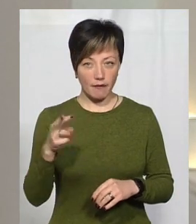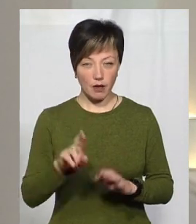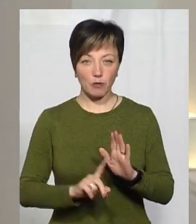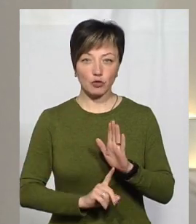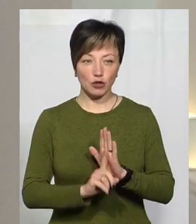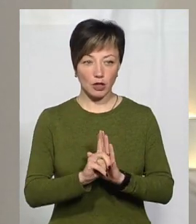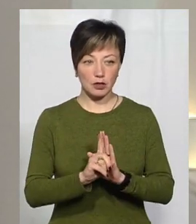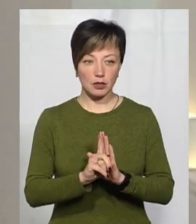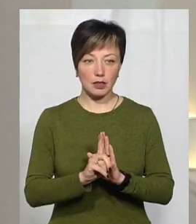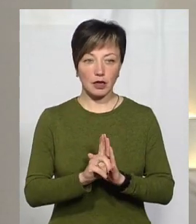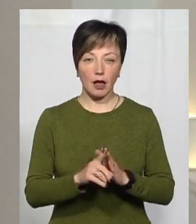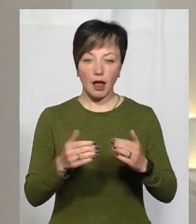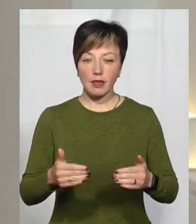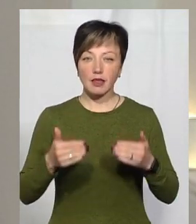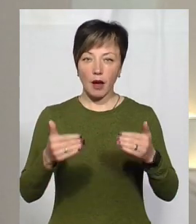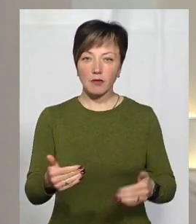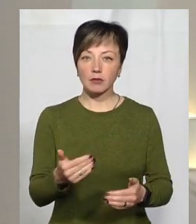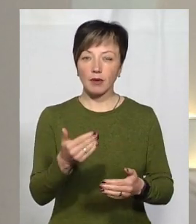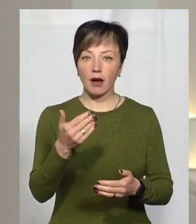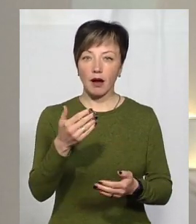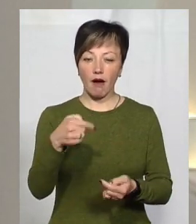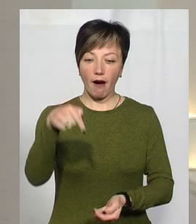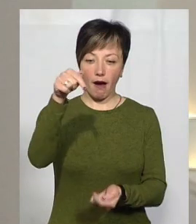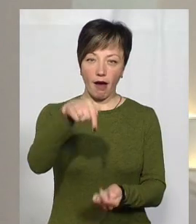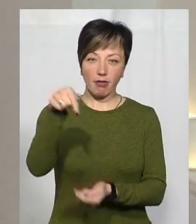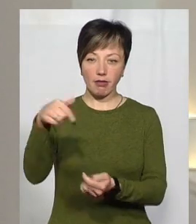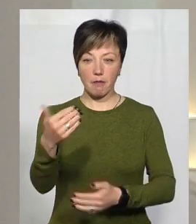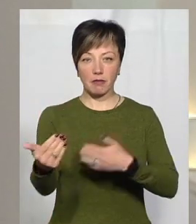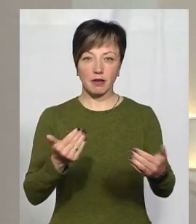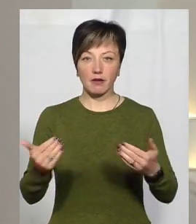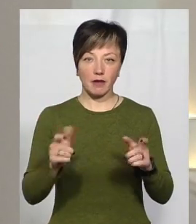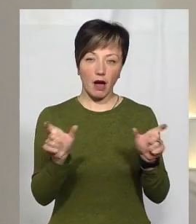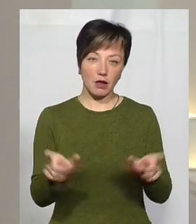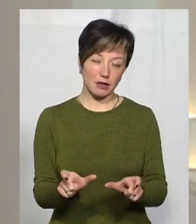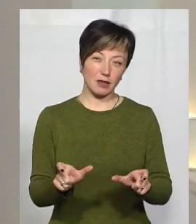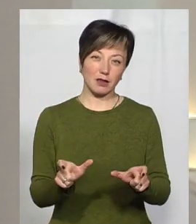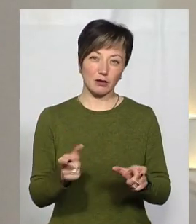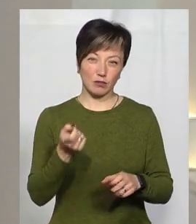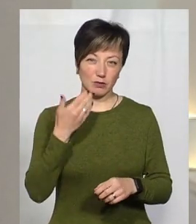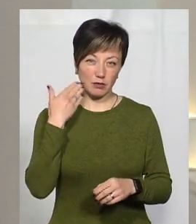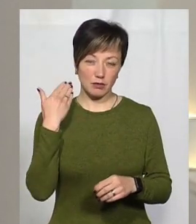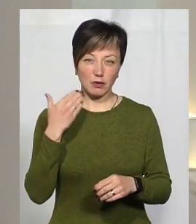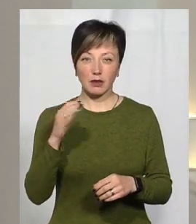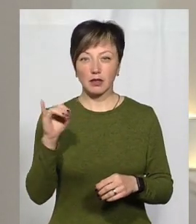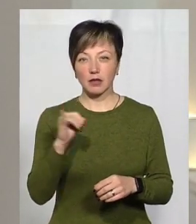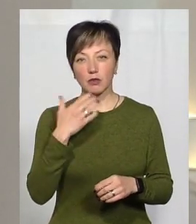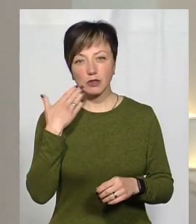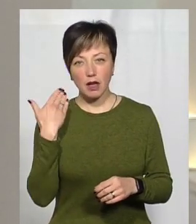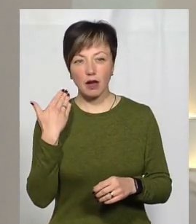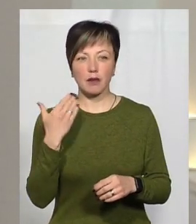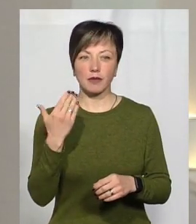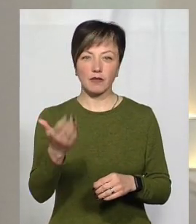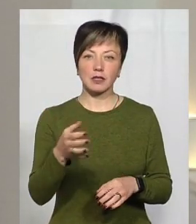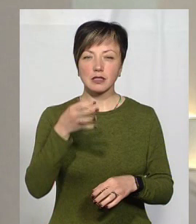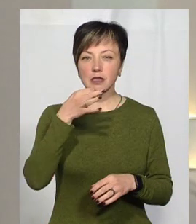починається такий етап адаптивний карантин, тобто і послаблення,